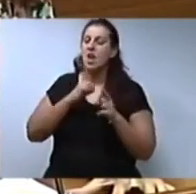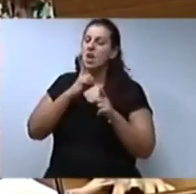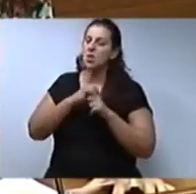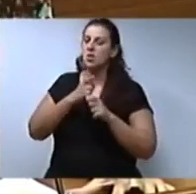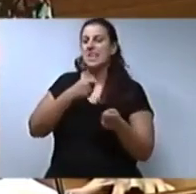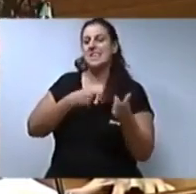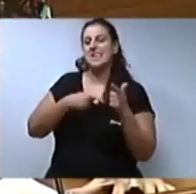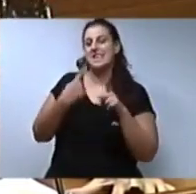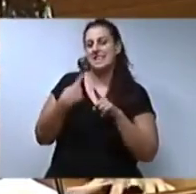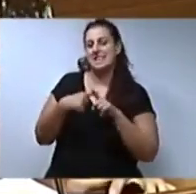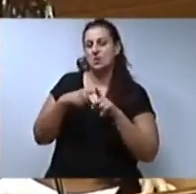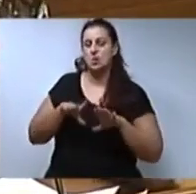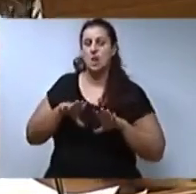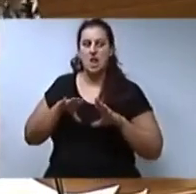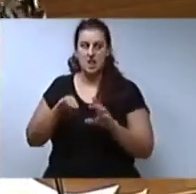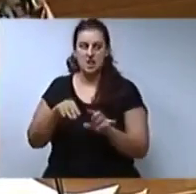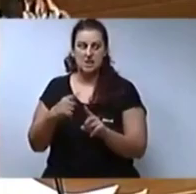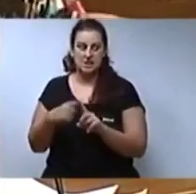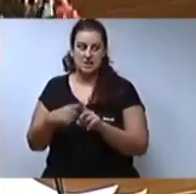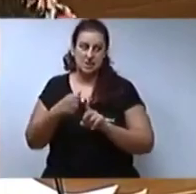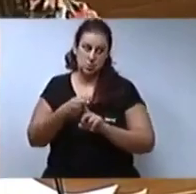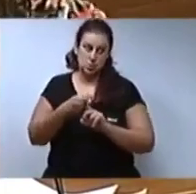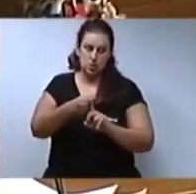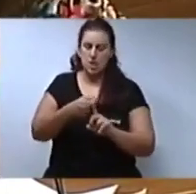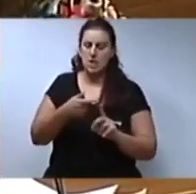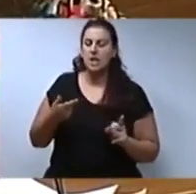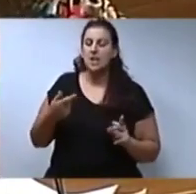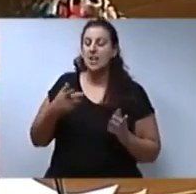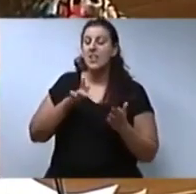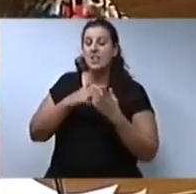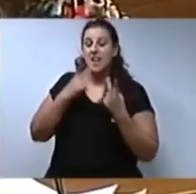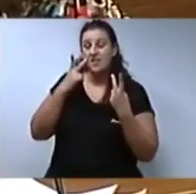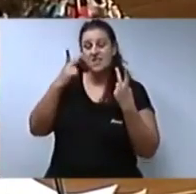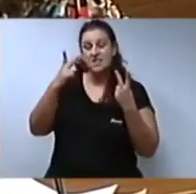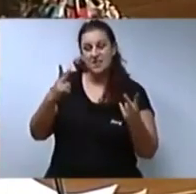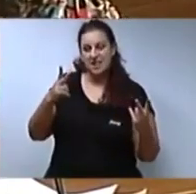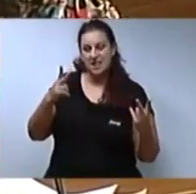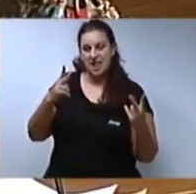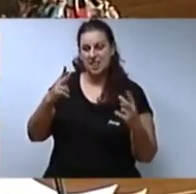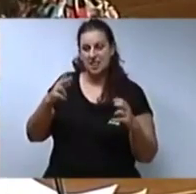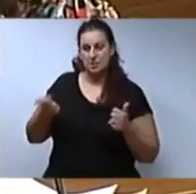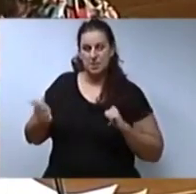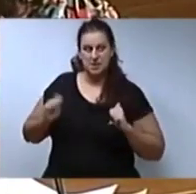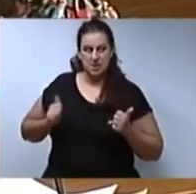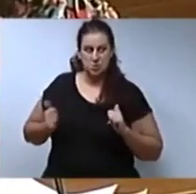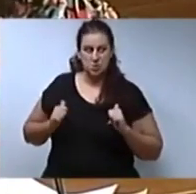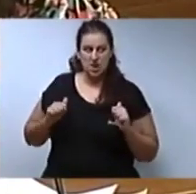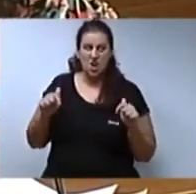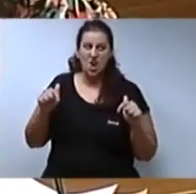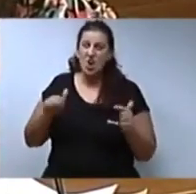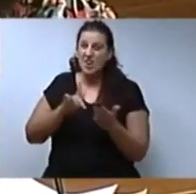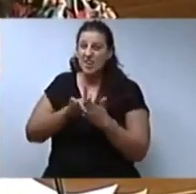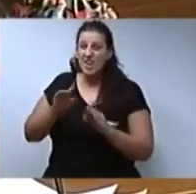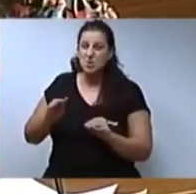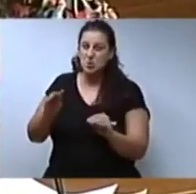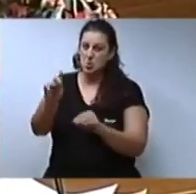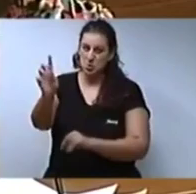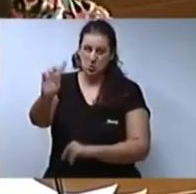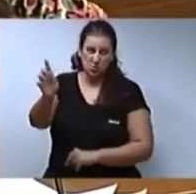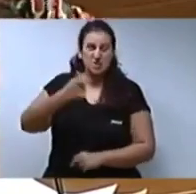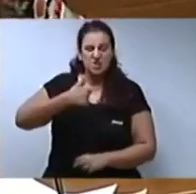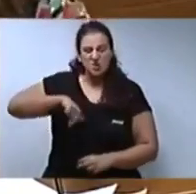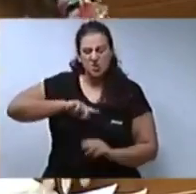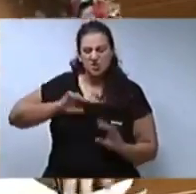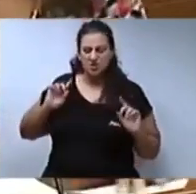explotació sexual i el dia per la visibilitat bisexual. Definitivament, avui no és el seu dia, el nostre